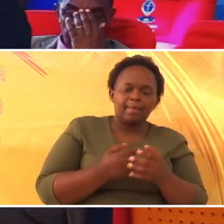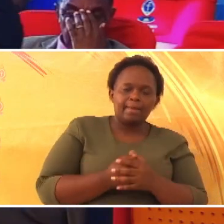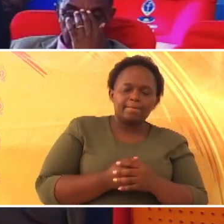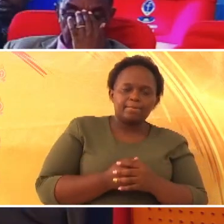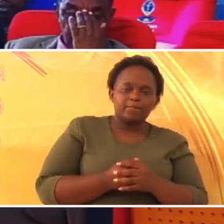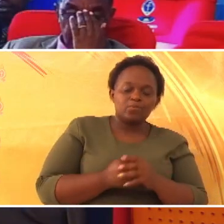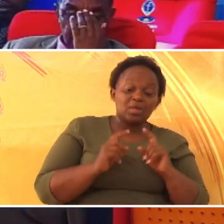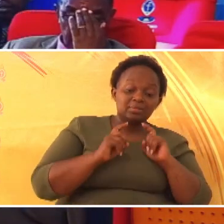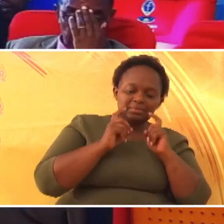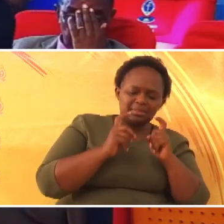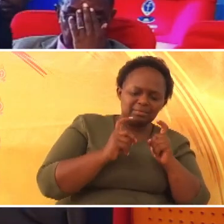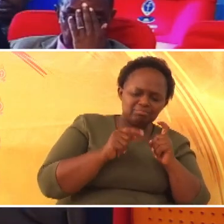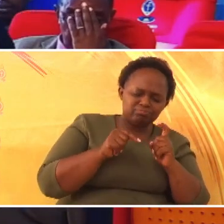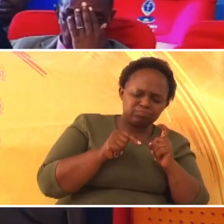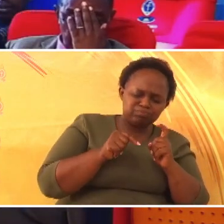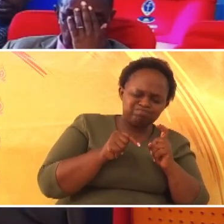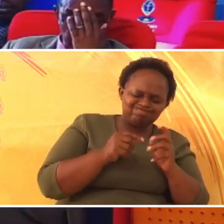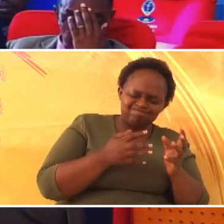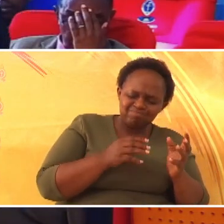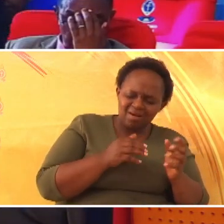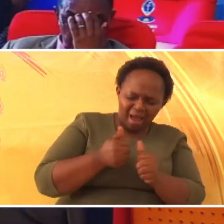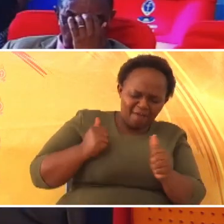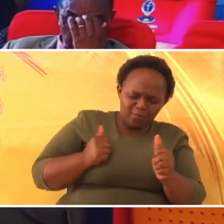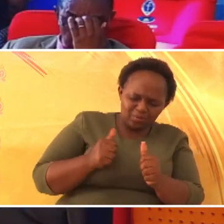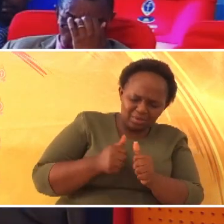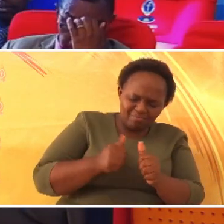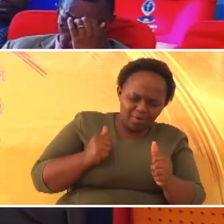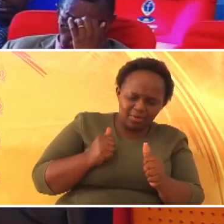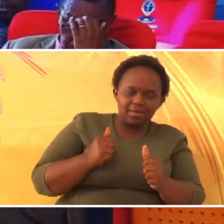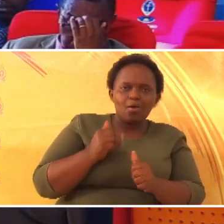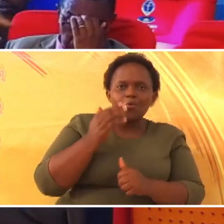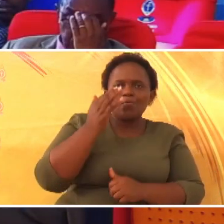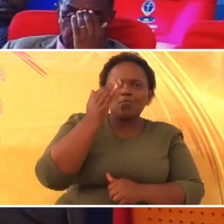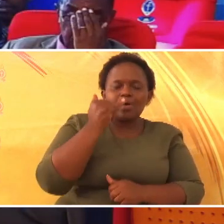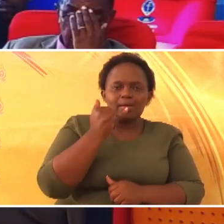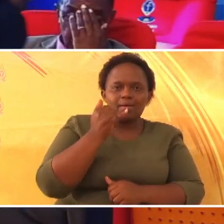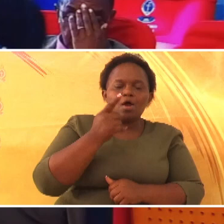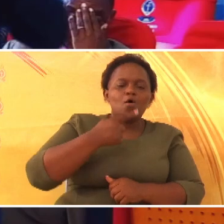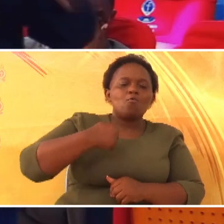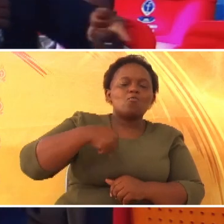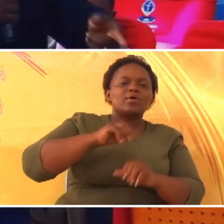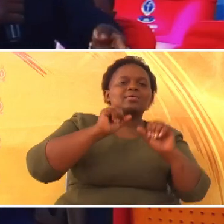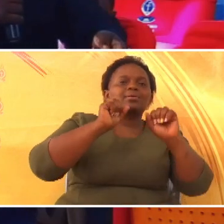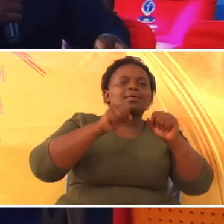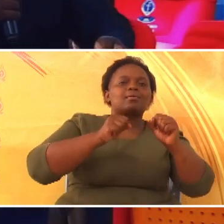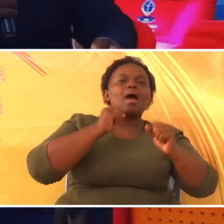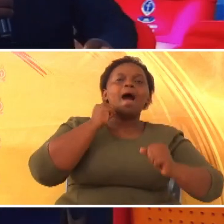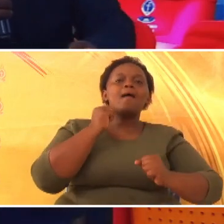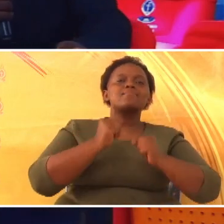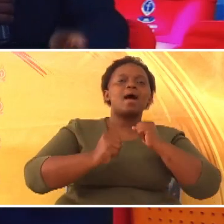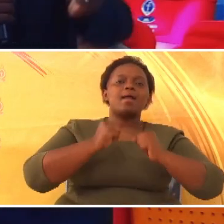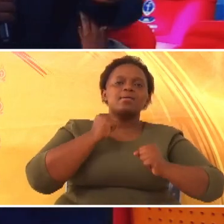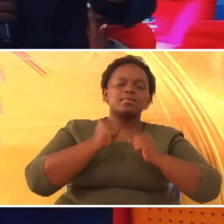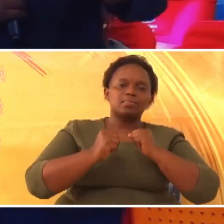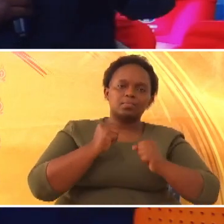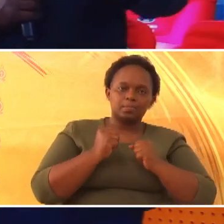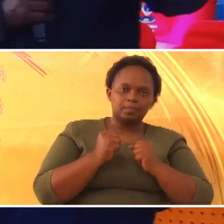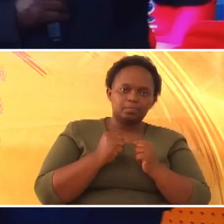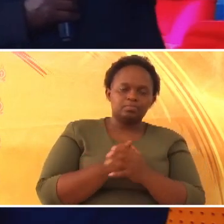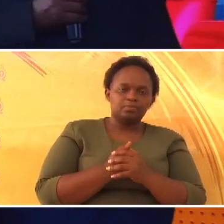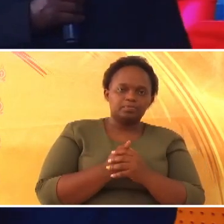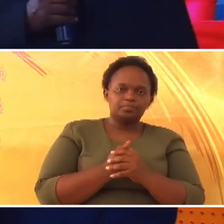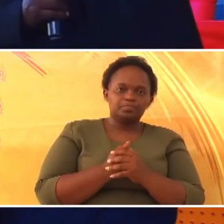Tugueke mizigo hiyo chini, hili hii, tugueze kukimbia katika